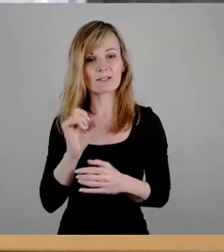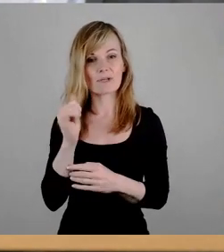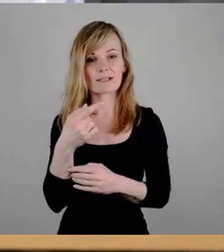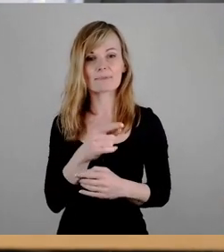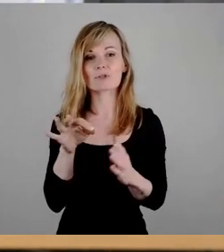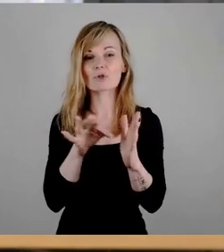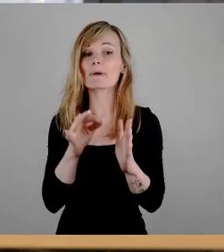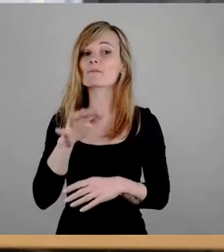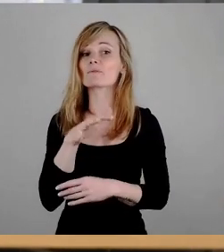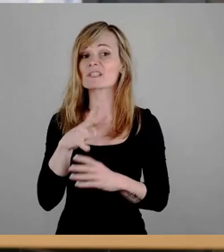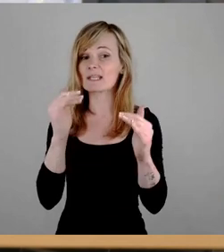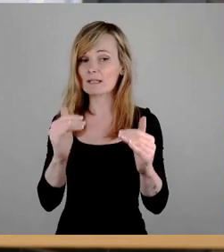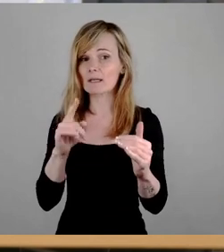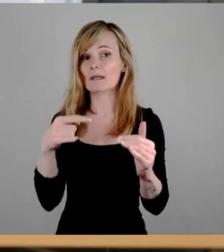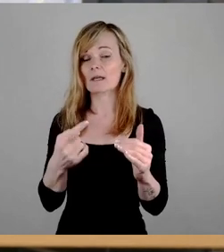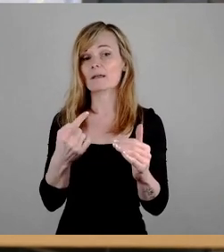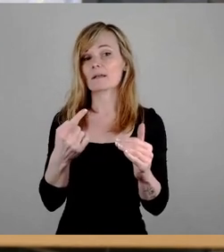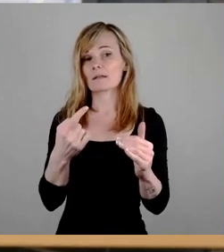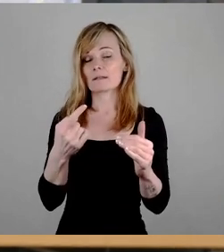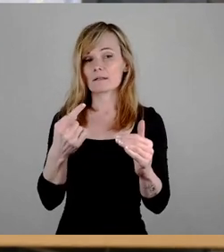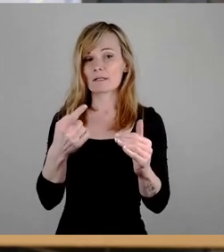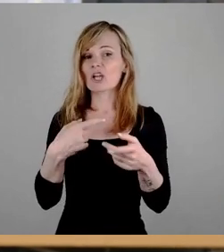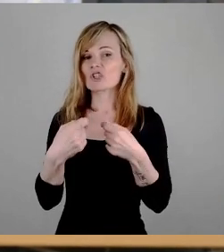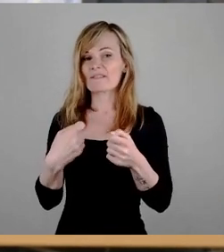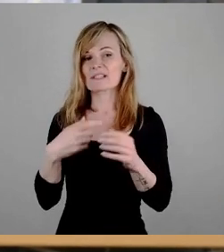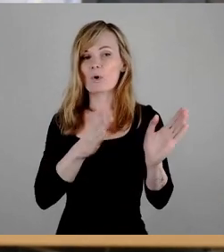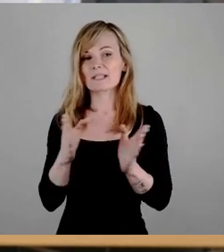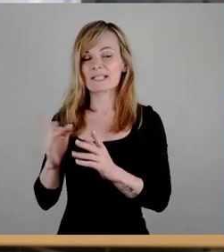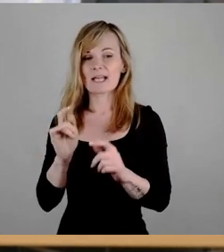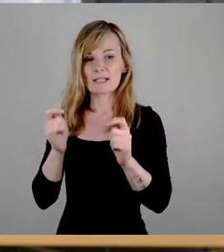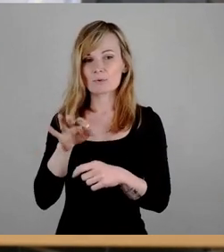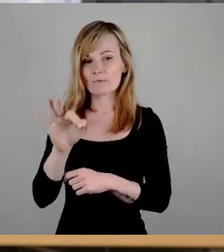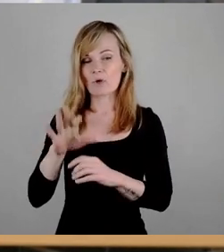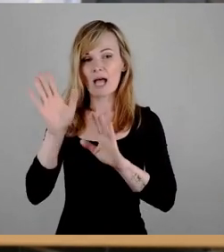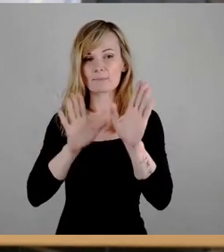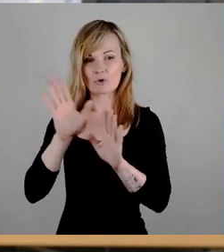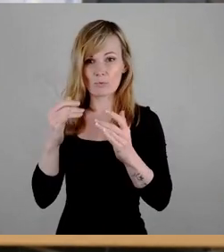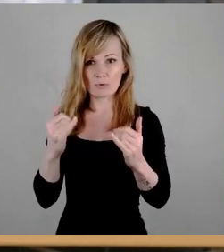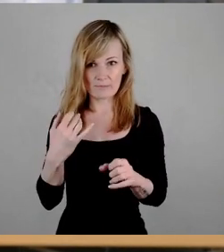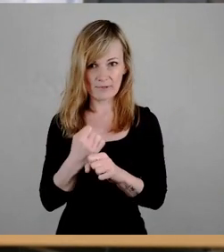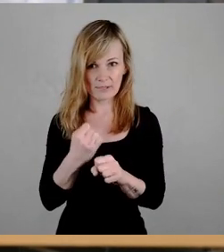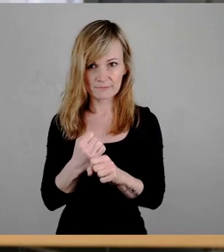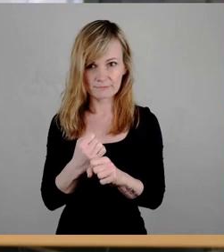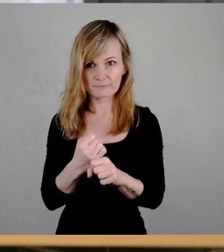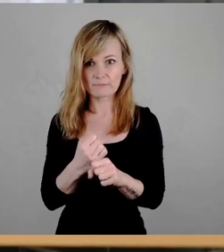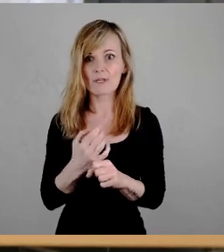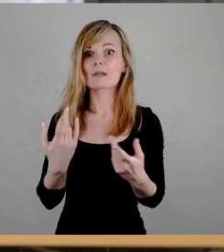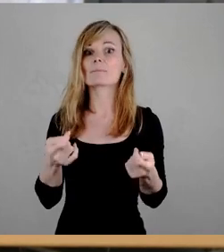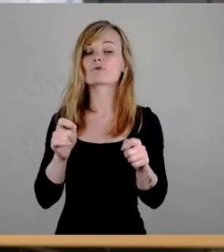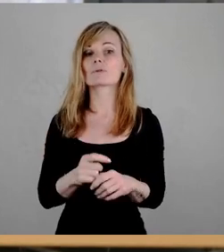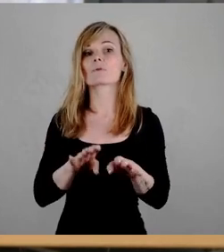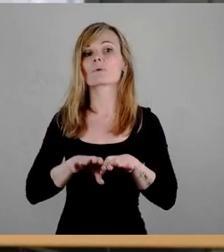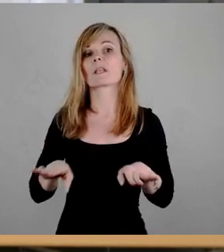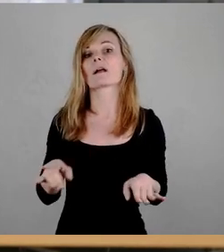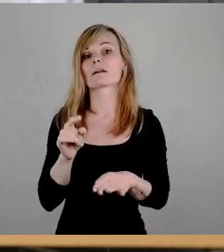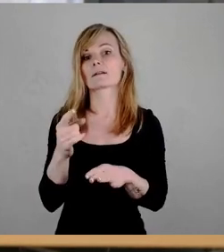15 beschäftigen, dort würde ich zunächst den geschäftsordneten Antrag zur Abstimmung stellen, was die Beschlussgrundtage angeht,